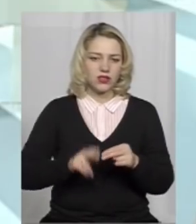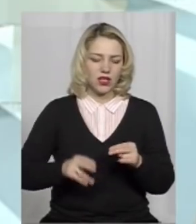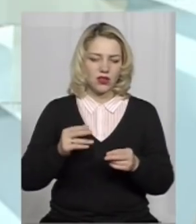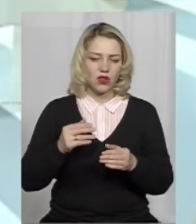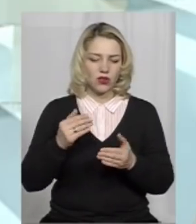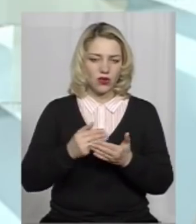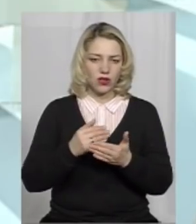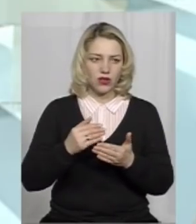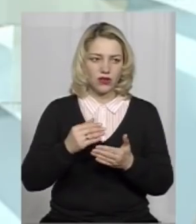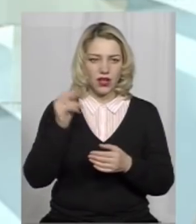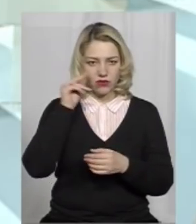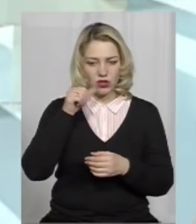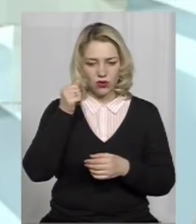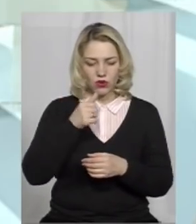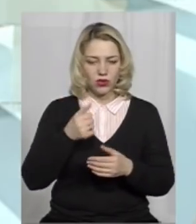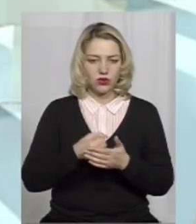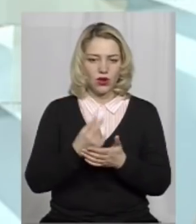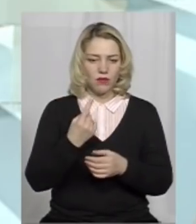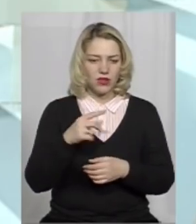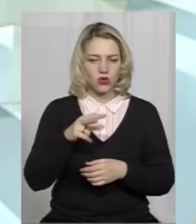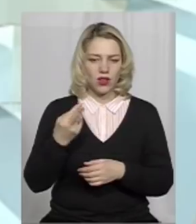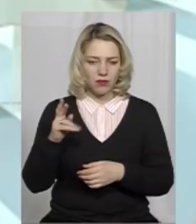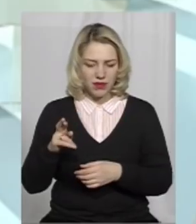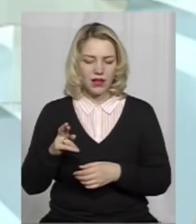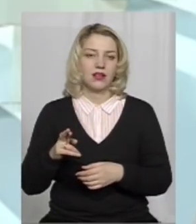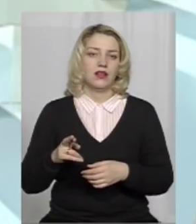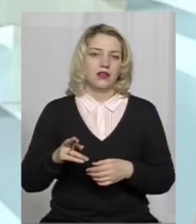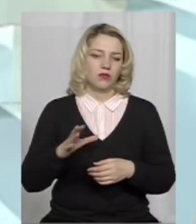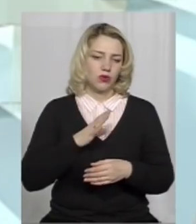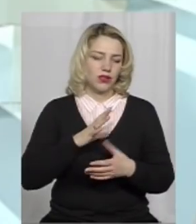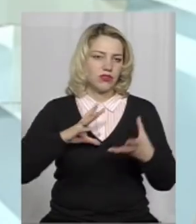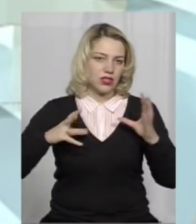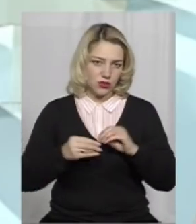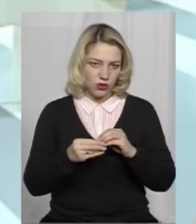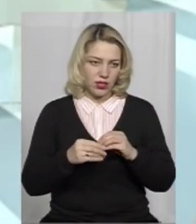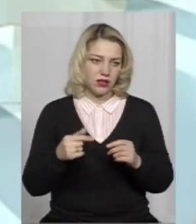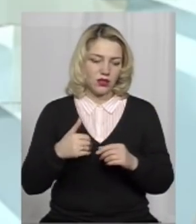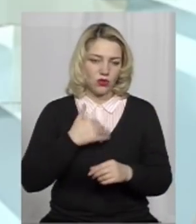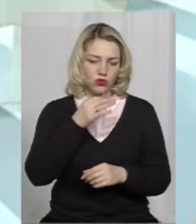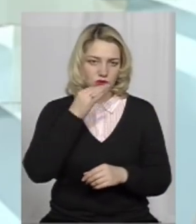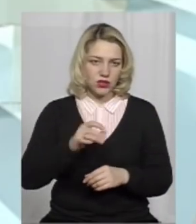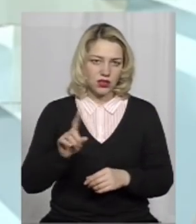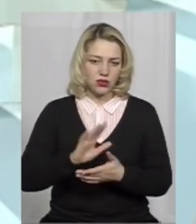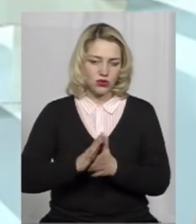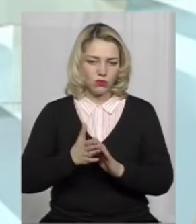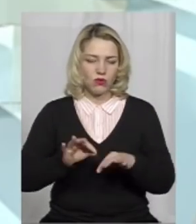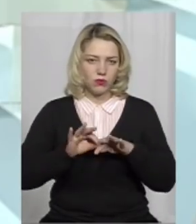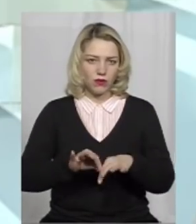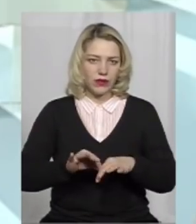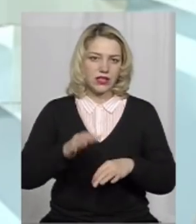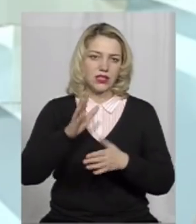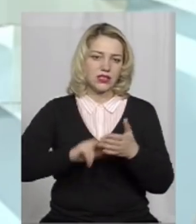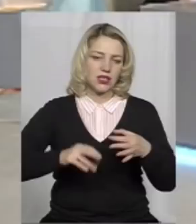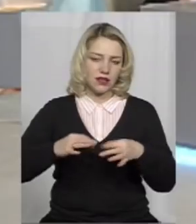до 1 липня прийшли до певних результатів сертифікації. Хочу сказати, що умова проведення